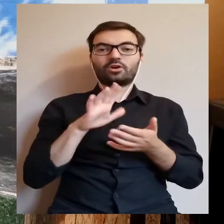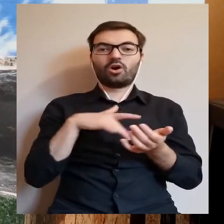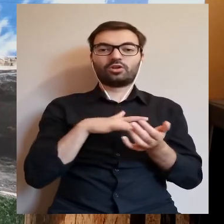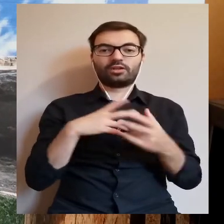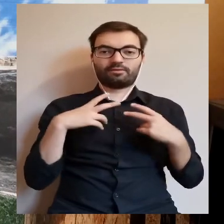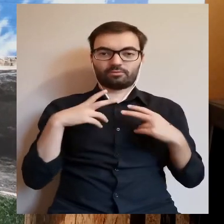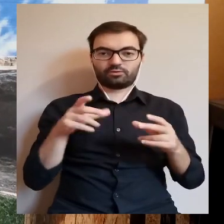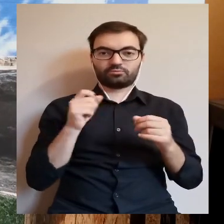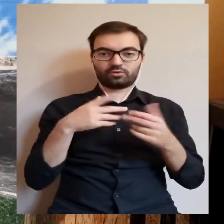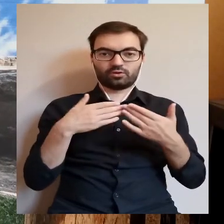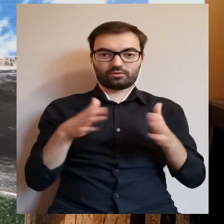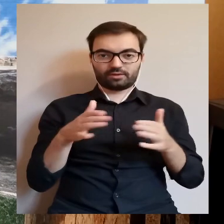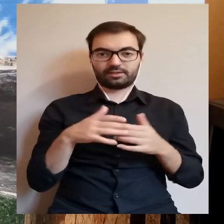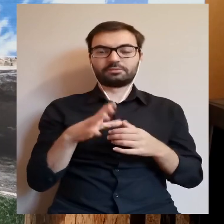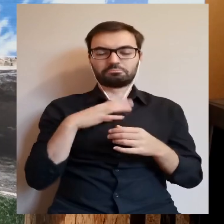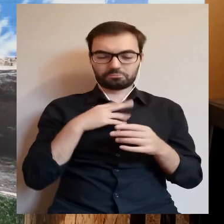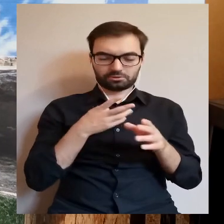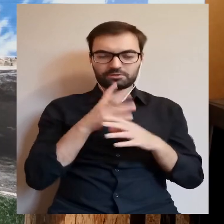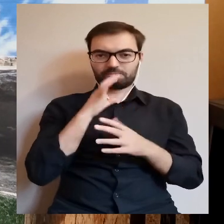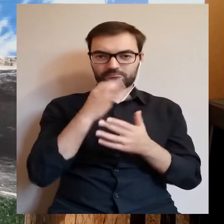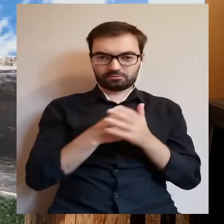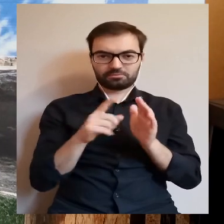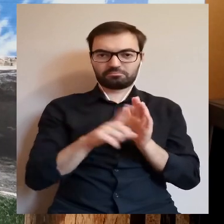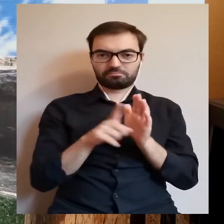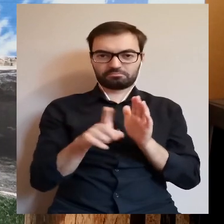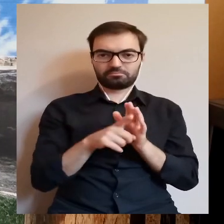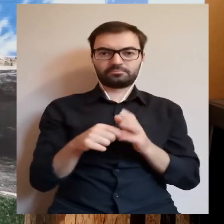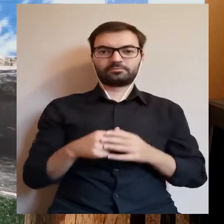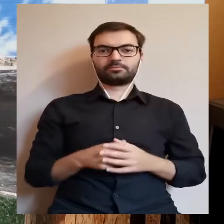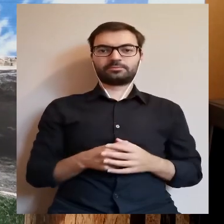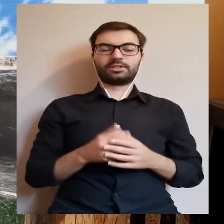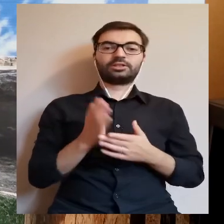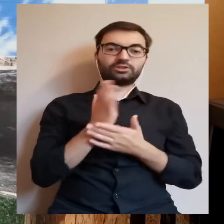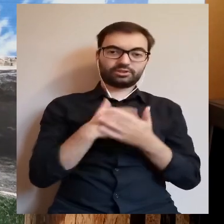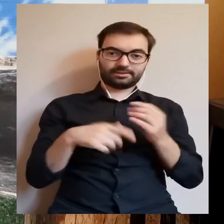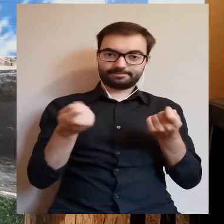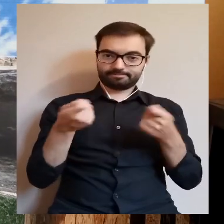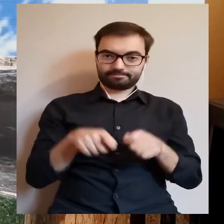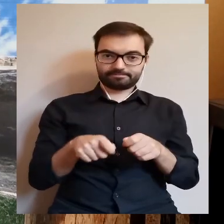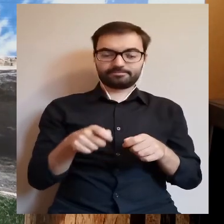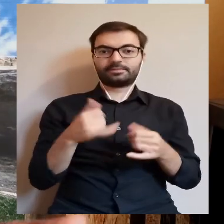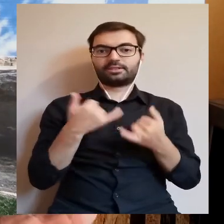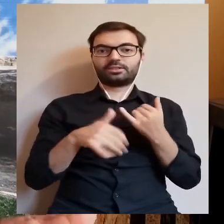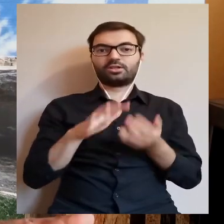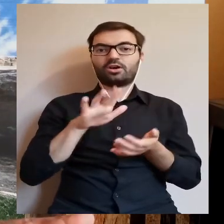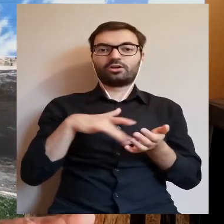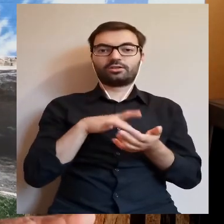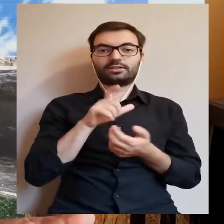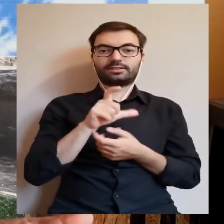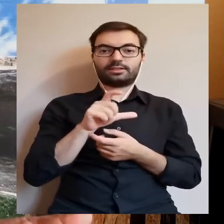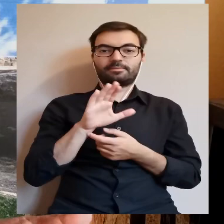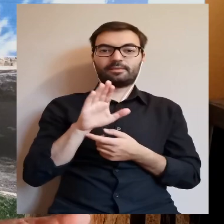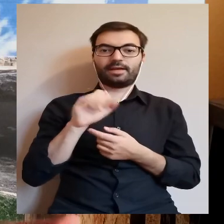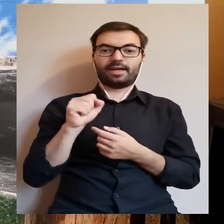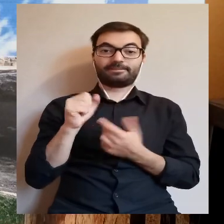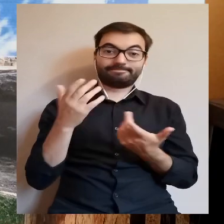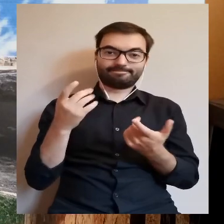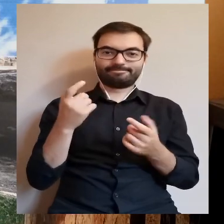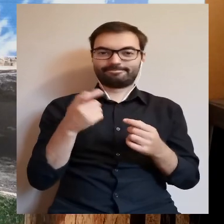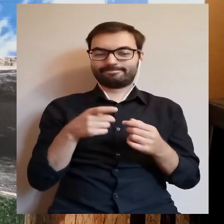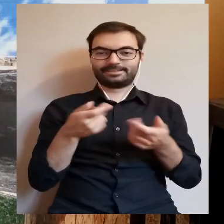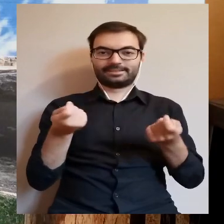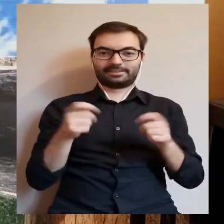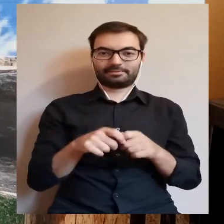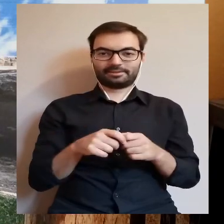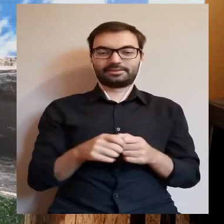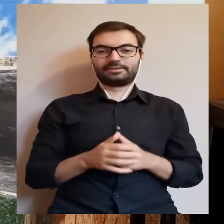ośrodkach wypoczynkowych, z których można korzystać. Z niektórych nie można, bo jak na przykład jest to ośrodek CBA, no to niekoniecznie.